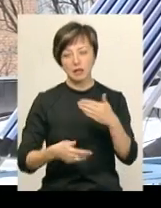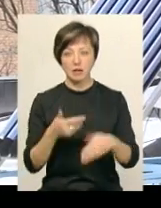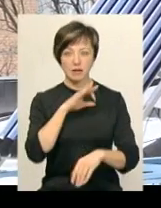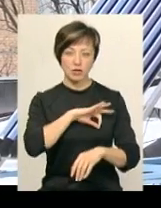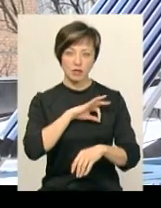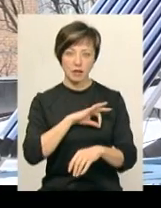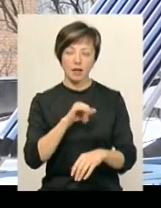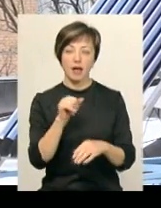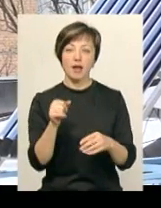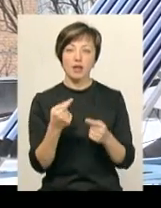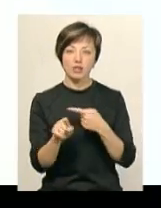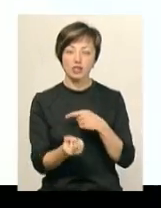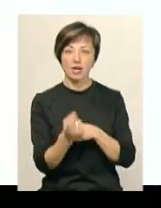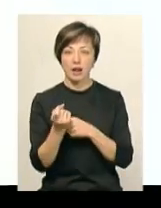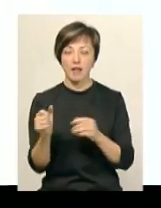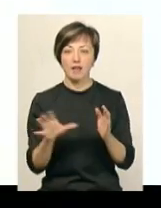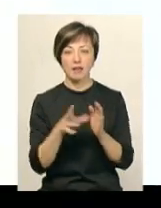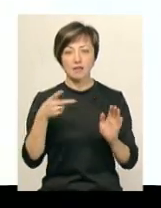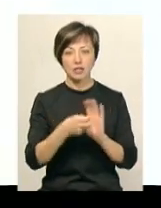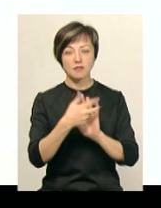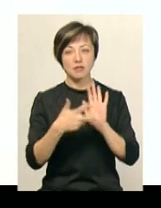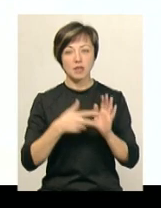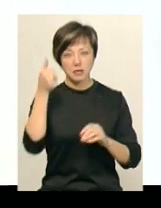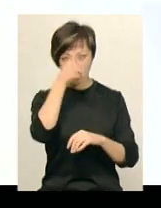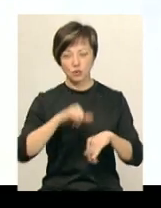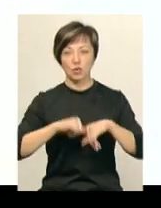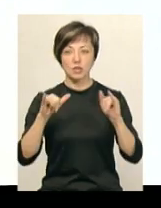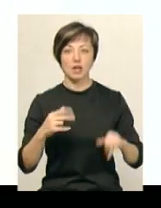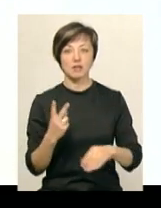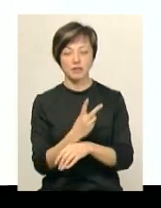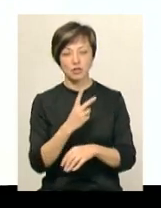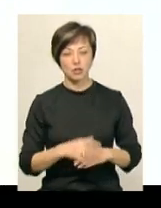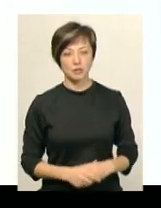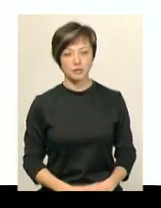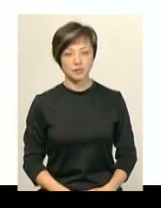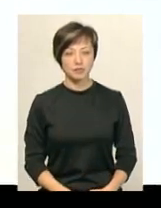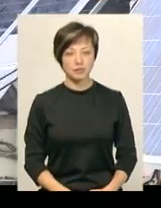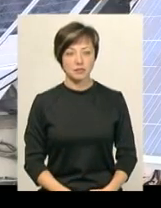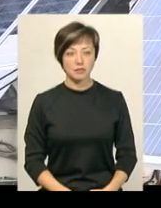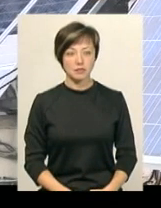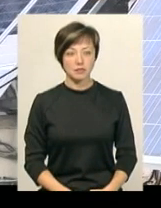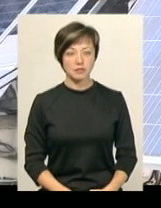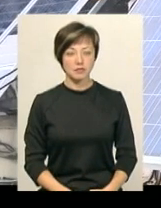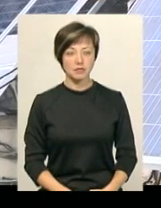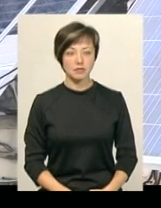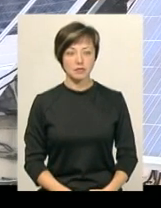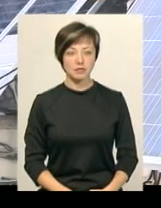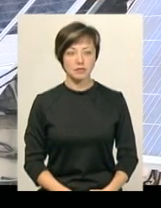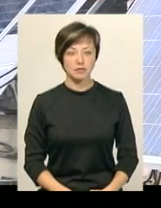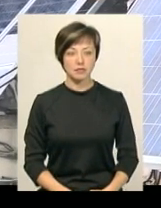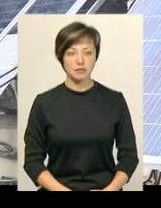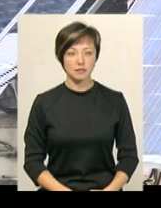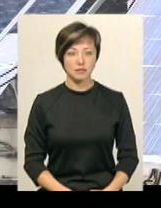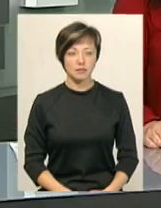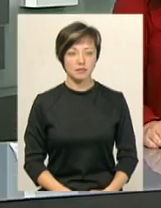використання альтернативних джерел енергії за 2018 рік зросла вдвічі. Анастасія Олексюк, Дем'ян Цегольник, Іван Мовчан, Новини, Поділя,